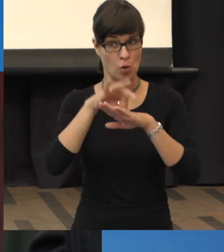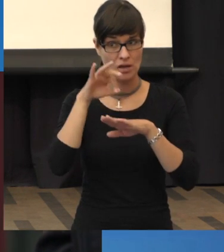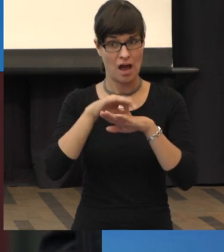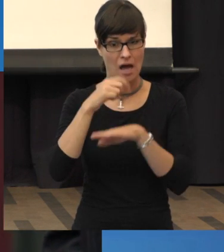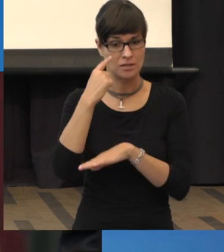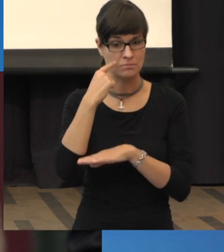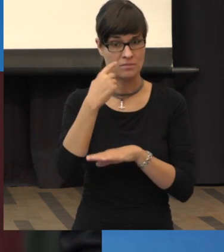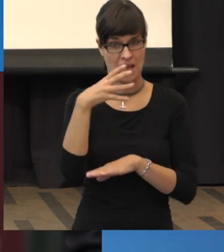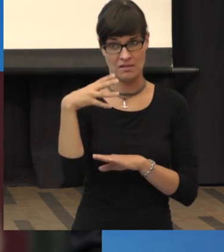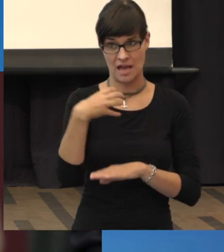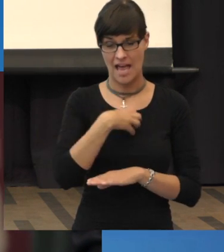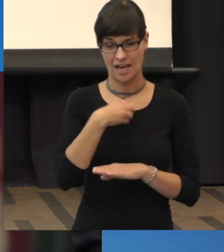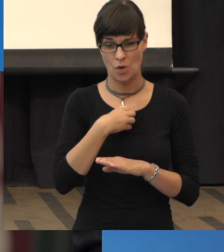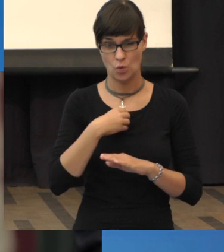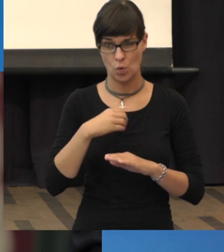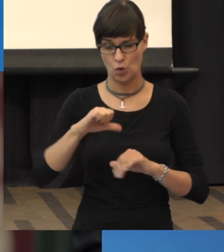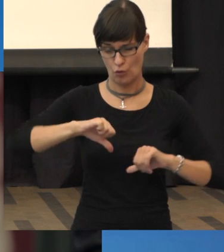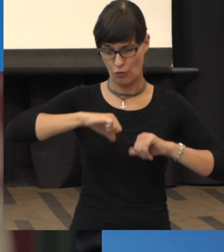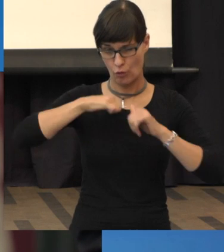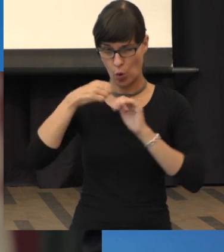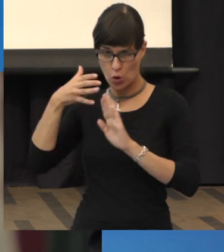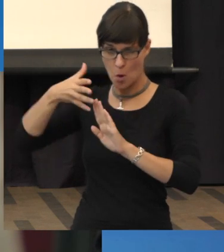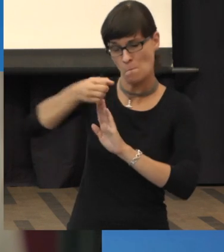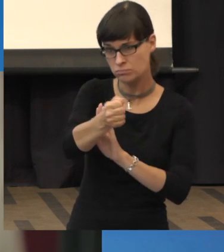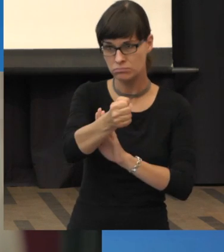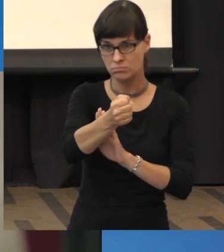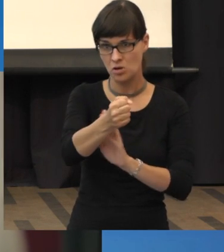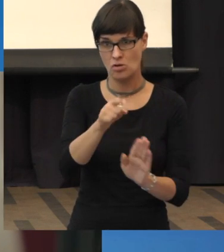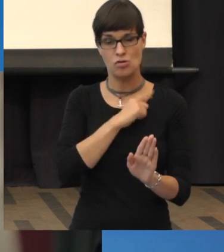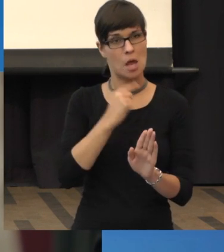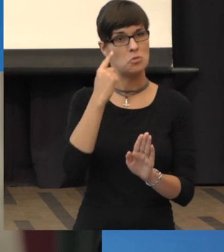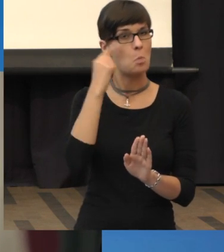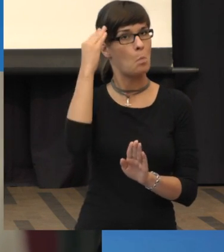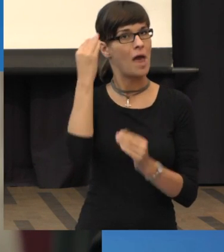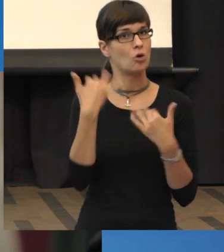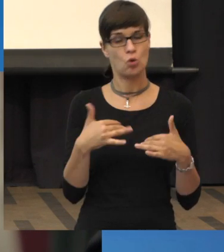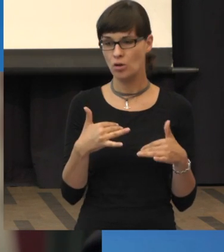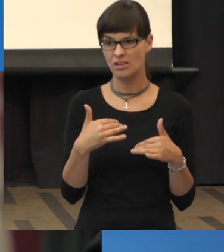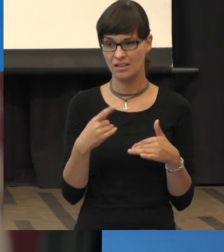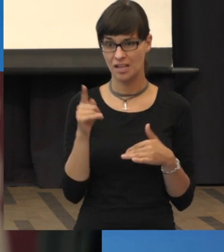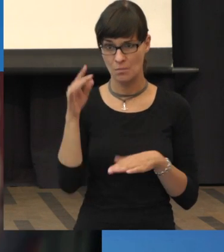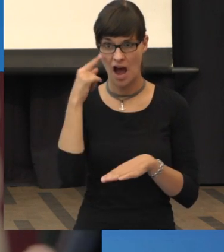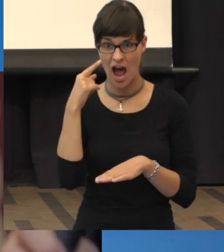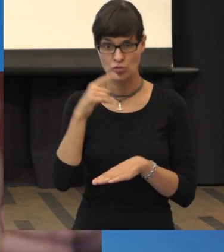solche Erkrankung früher, wie man sie selbst vielleicht durch Ihre Erklärung erkennen würde?